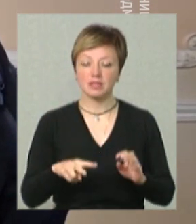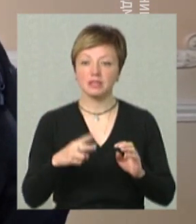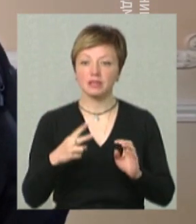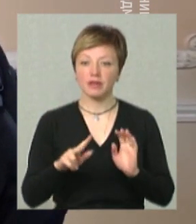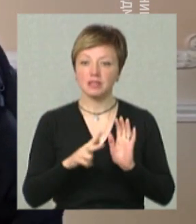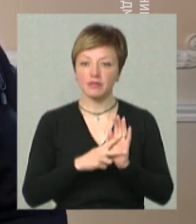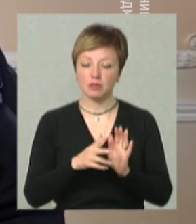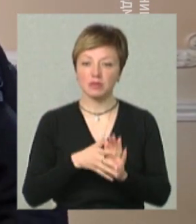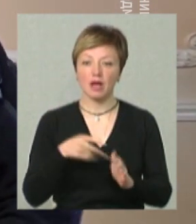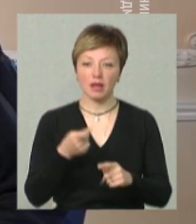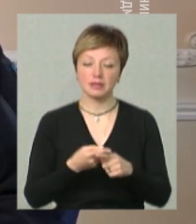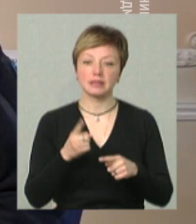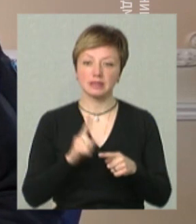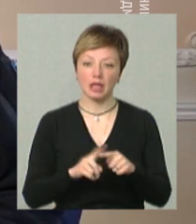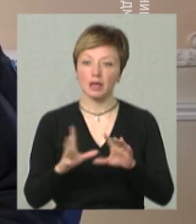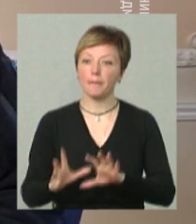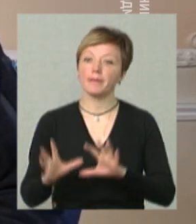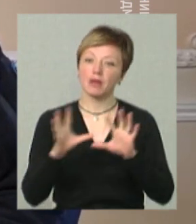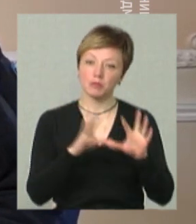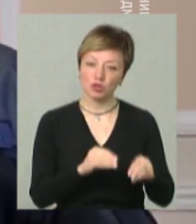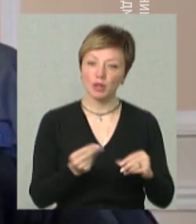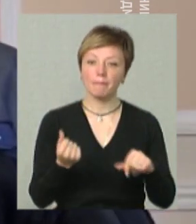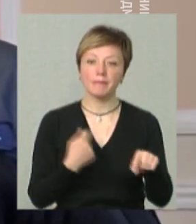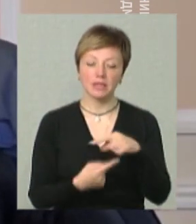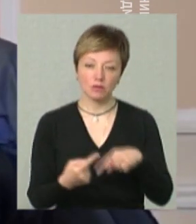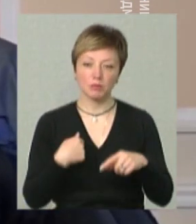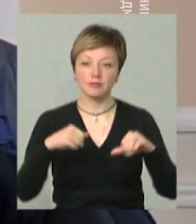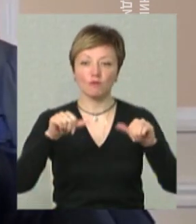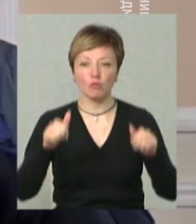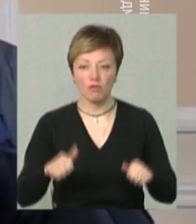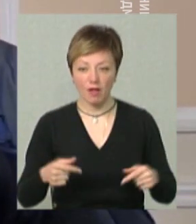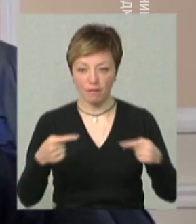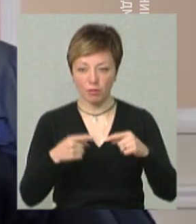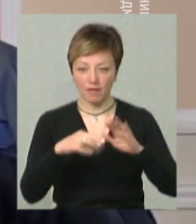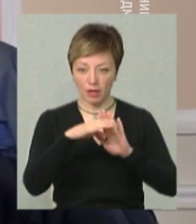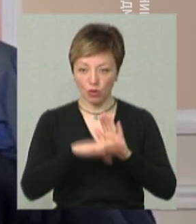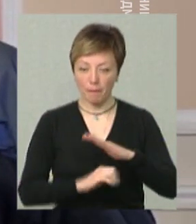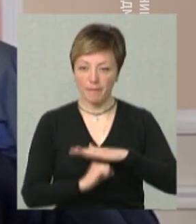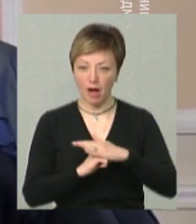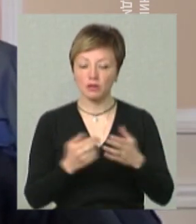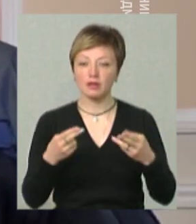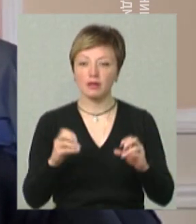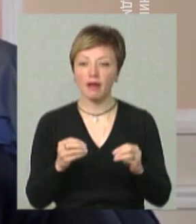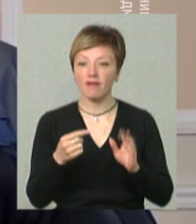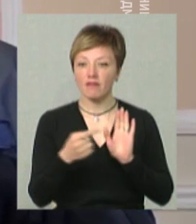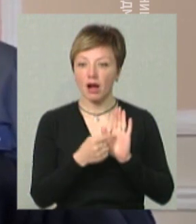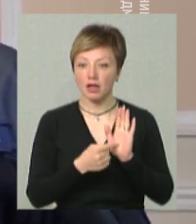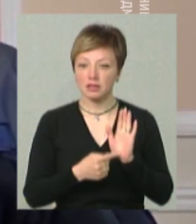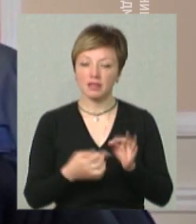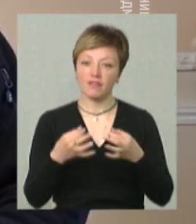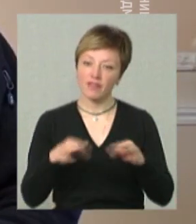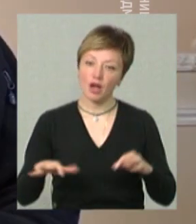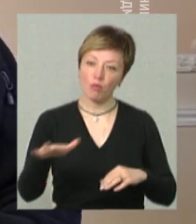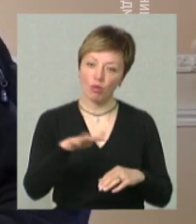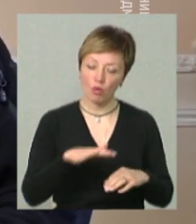заявок. Це заявки на переміщення бізнесу. Ми сформували відповідну базу, де вказані вільні